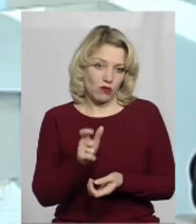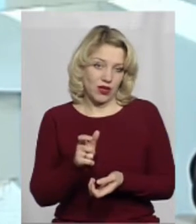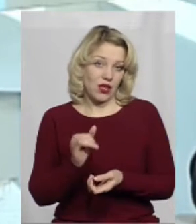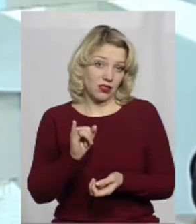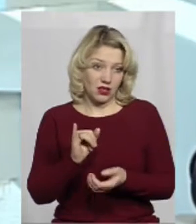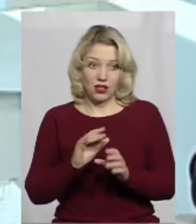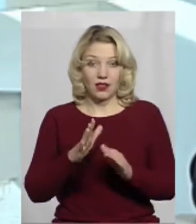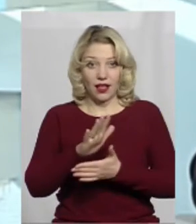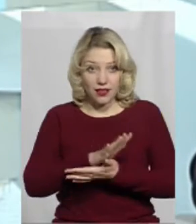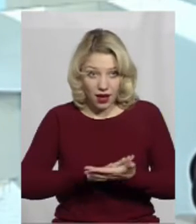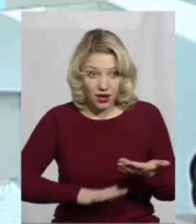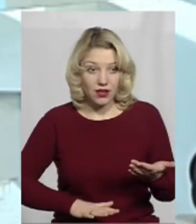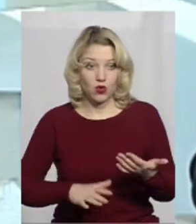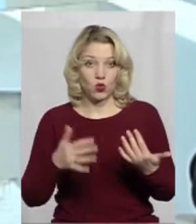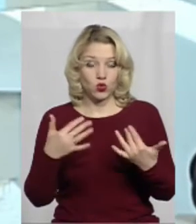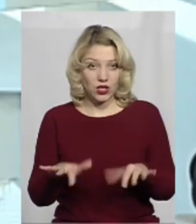надалі вже,